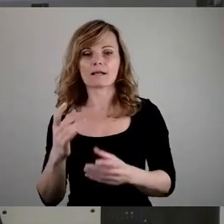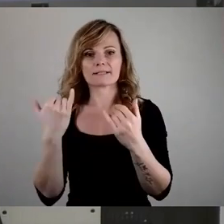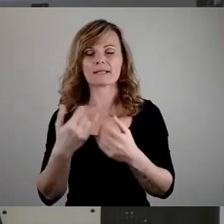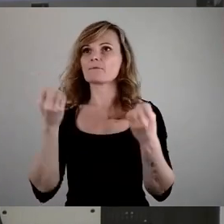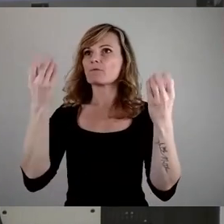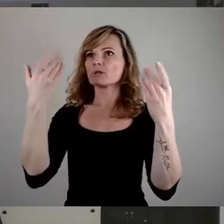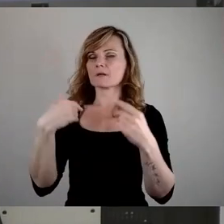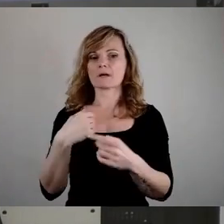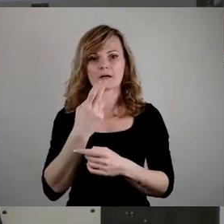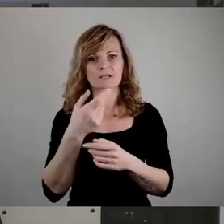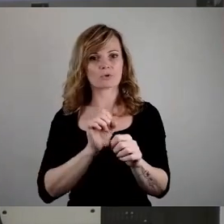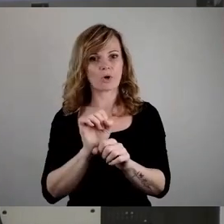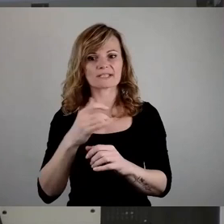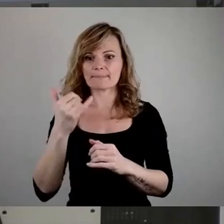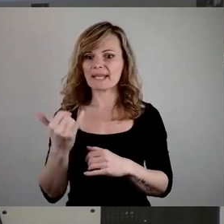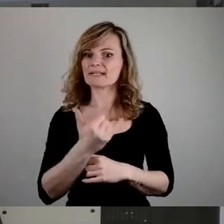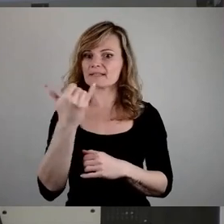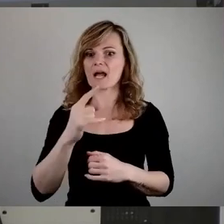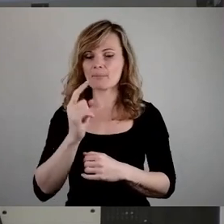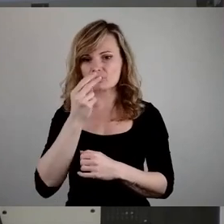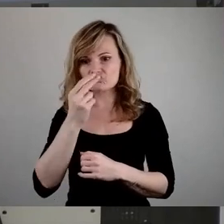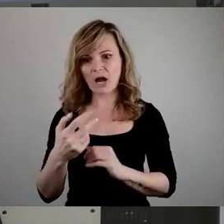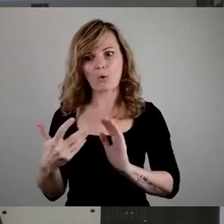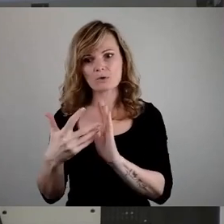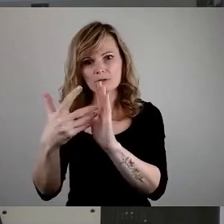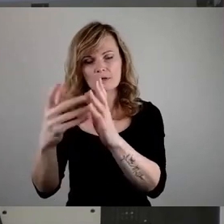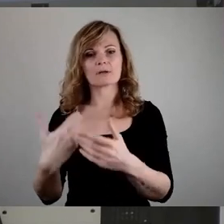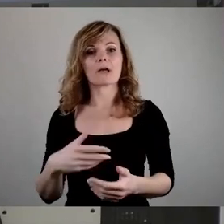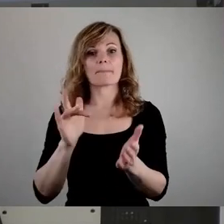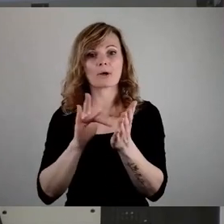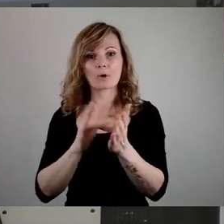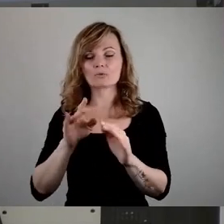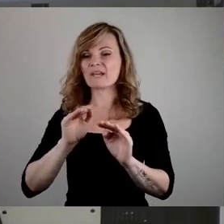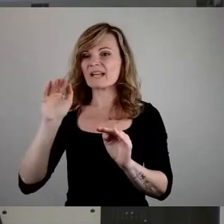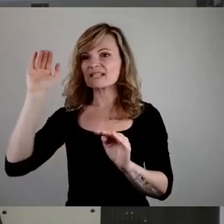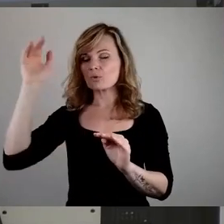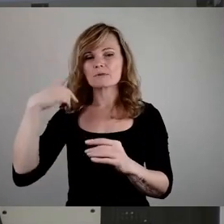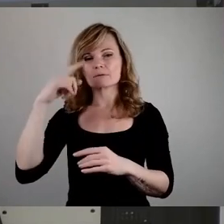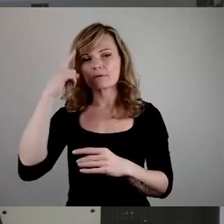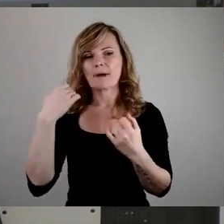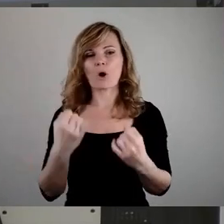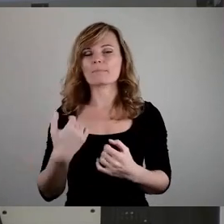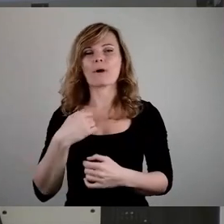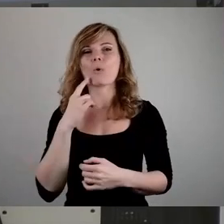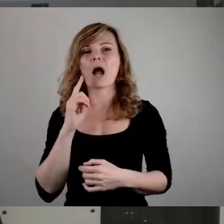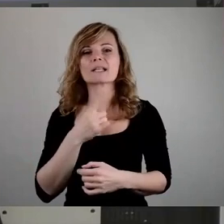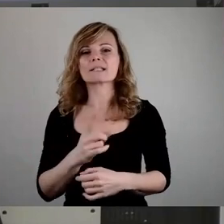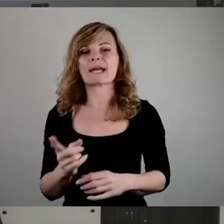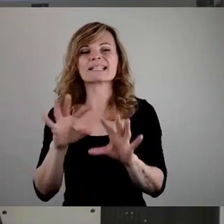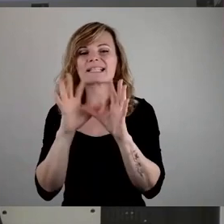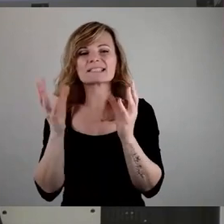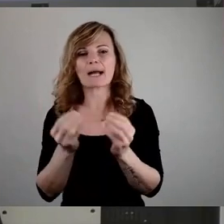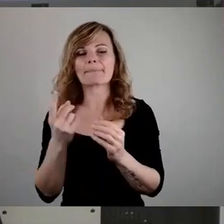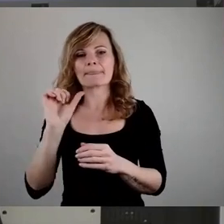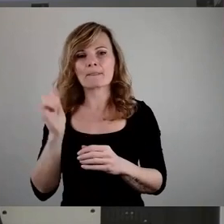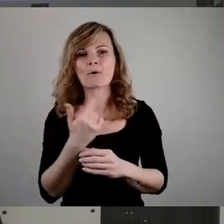dass wir uns trotzdem jedes Jahr damit beschäftigen. Die Begründungen, wie es zu Inflation kommt, also ich würde behaupten, wir brauchen hier wahrscheinlich insgesamt vielleicht noch mal ein bisschen